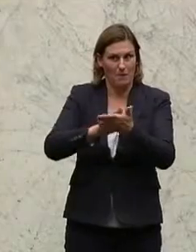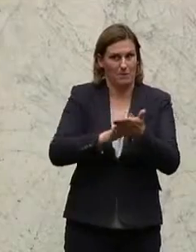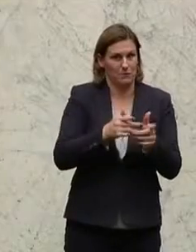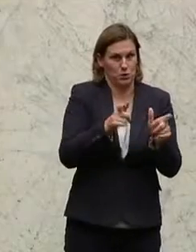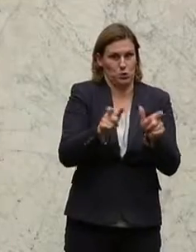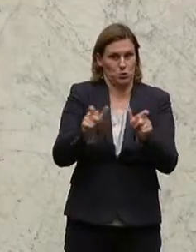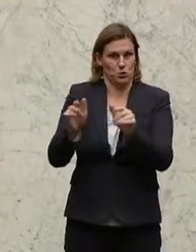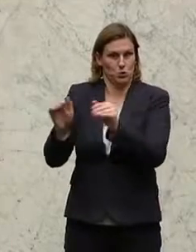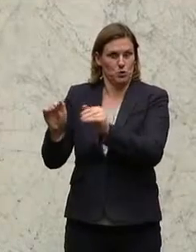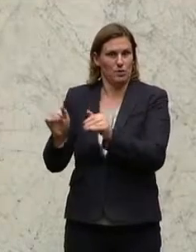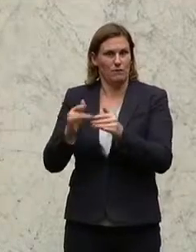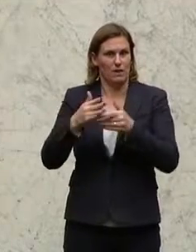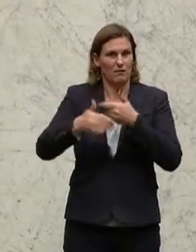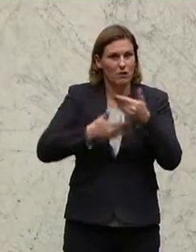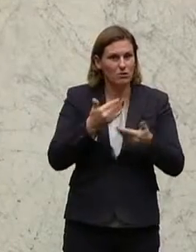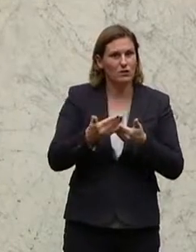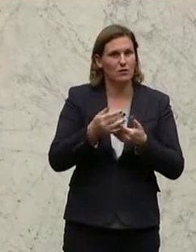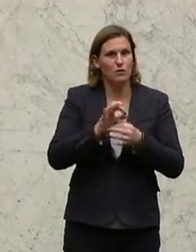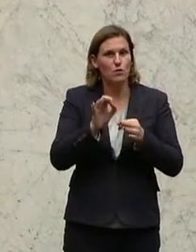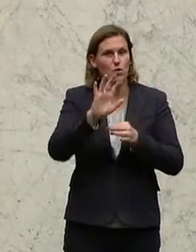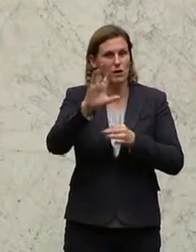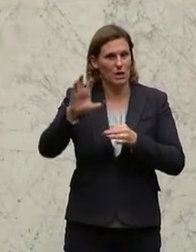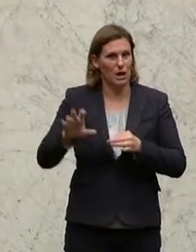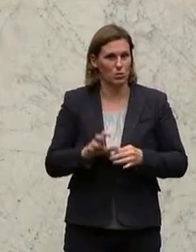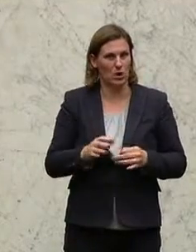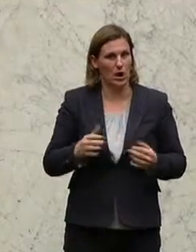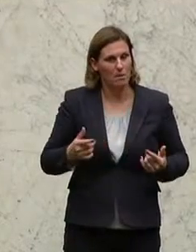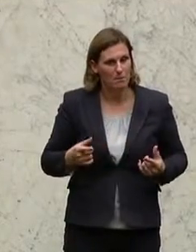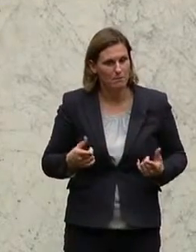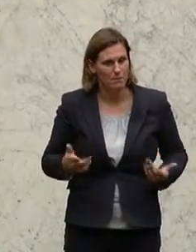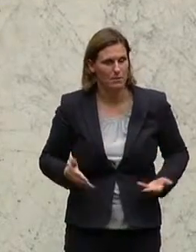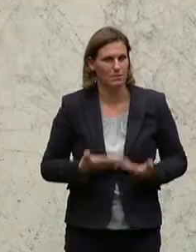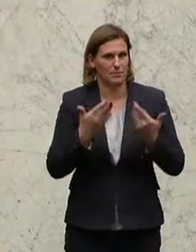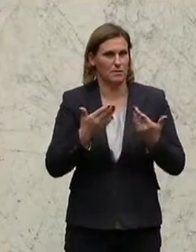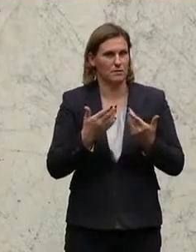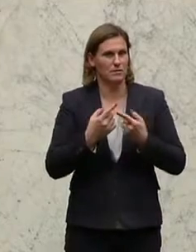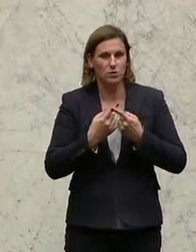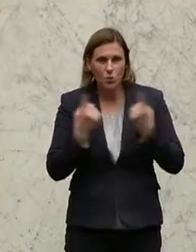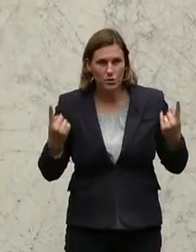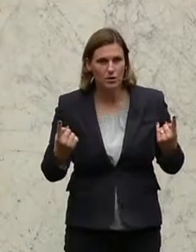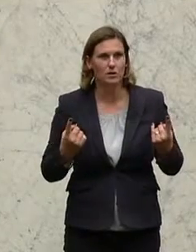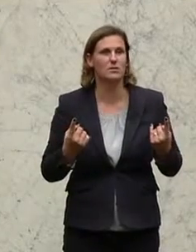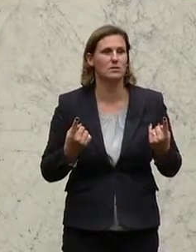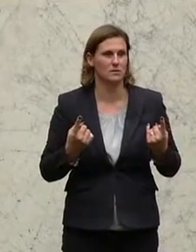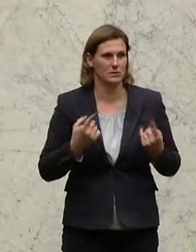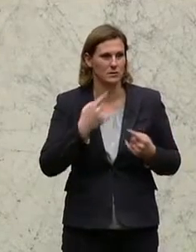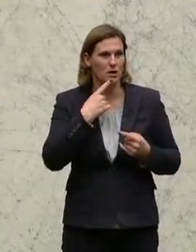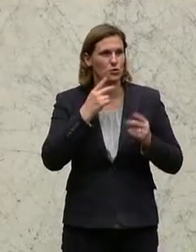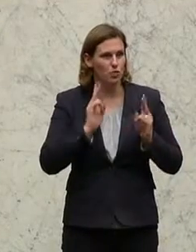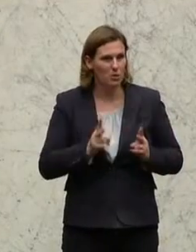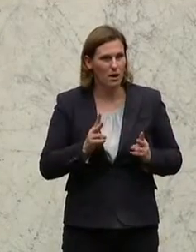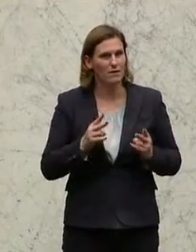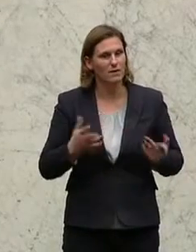wirtschaftspolitische Maßnahme zur Belebung der Regionen sei. Sondern das ist normalerweise ein